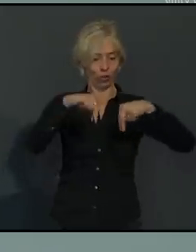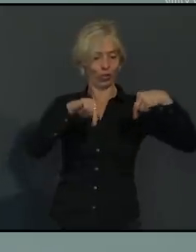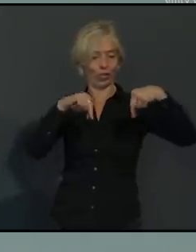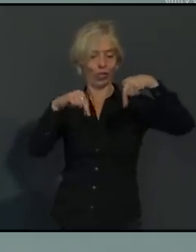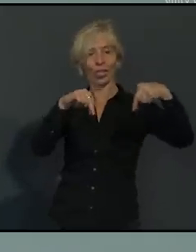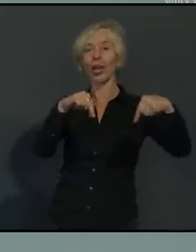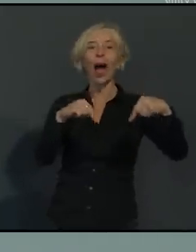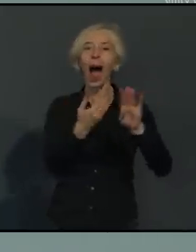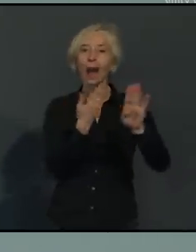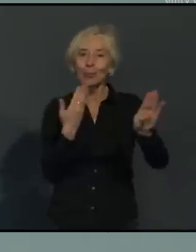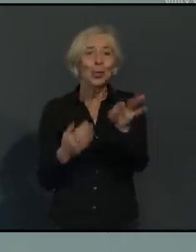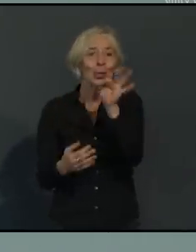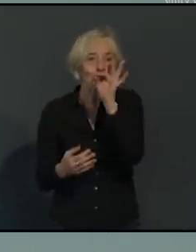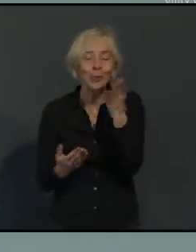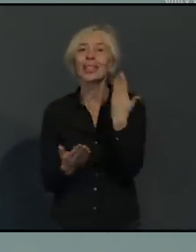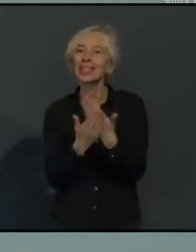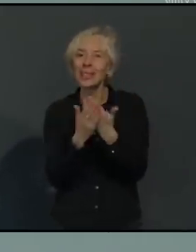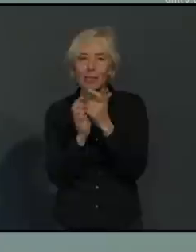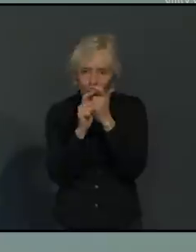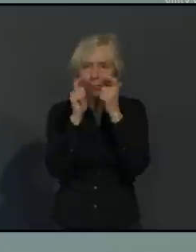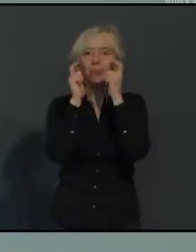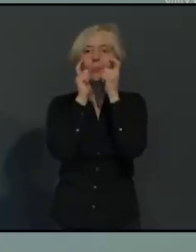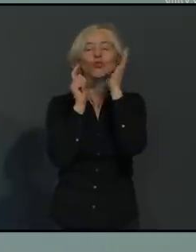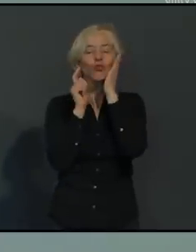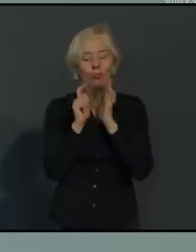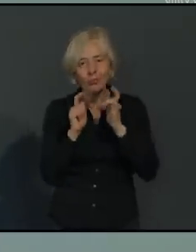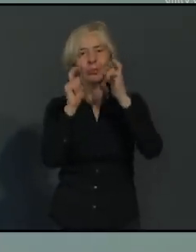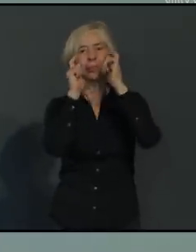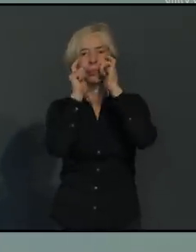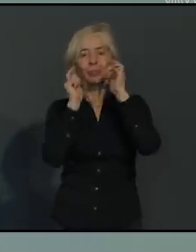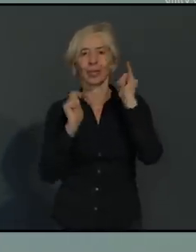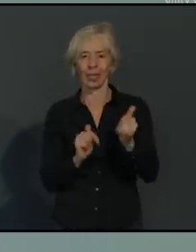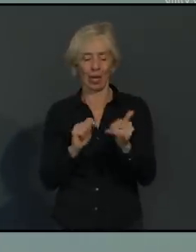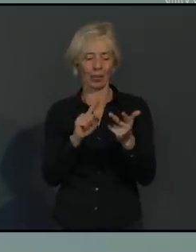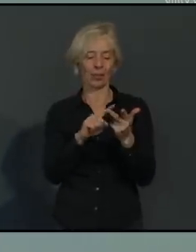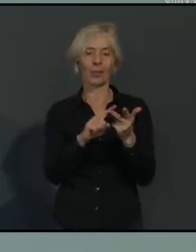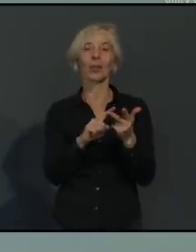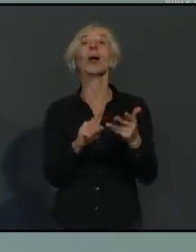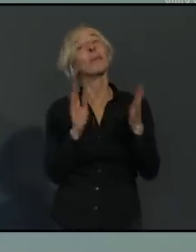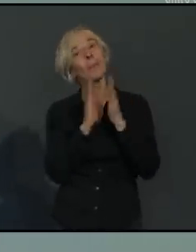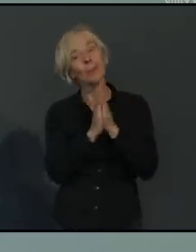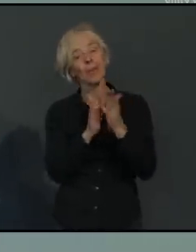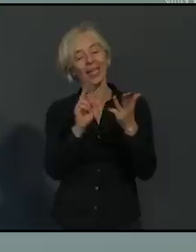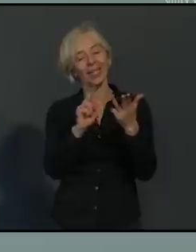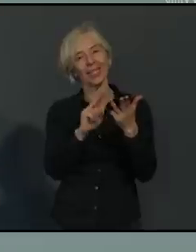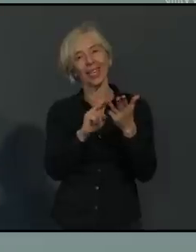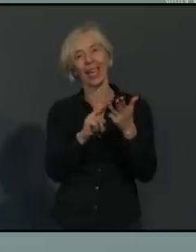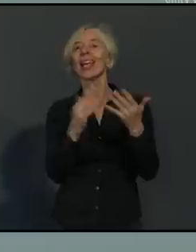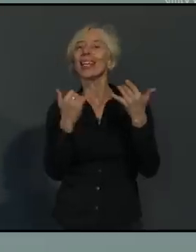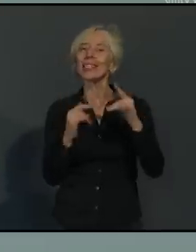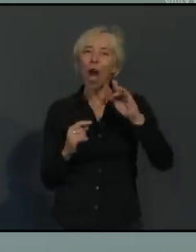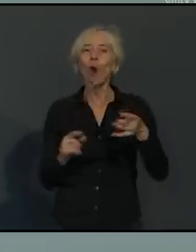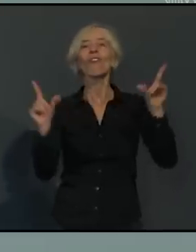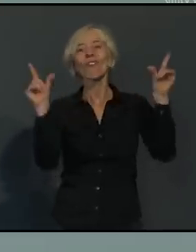nicht eingehalten werden können. Halten Sie sich bitte an die Kontaktbeschränkungen. Aktuell ist einfach nicht die Zeit zu